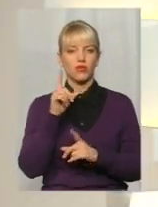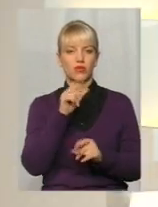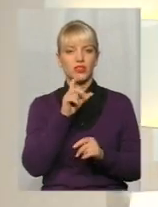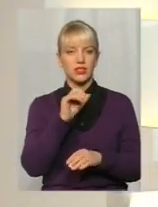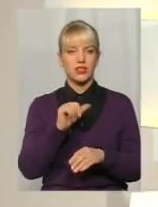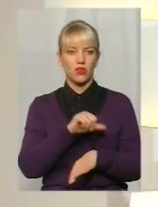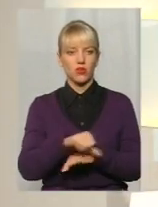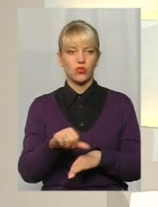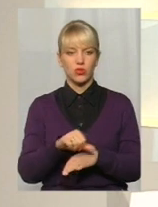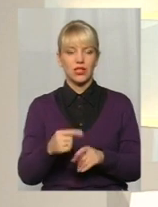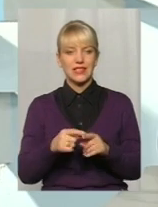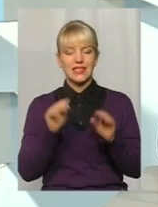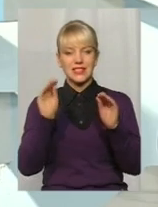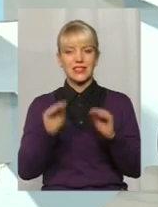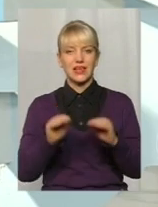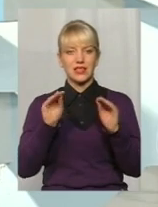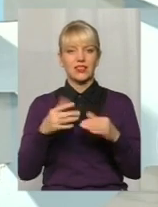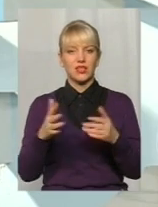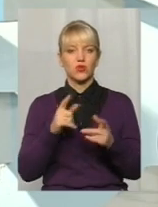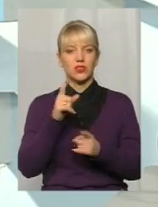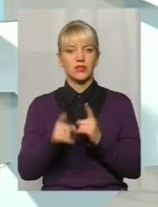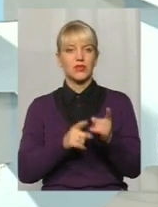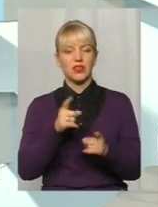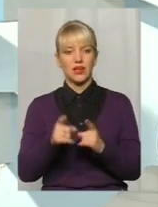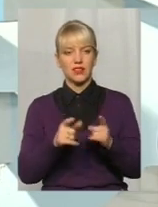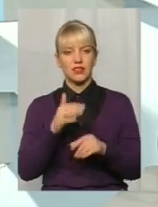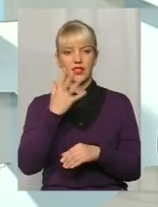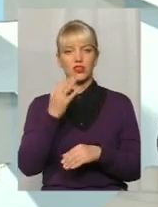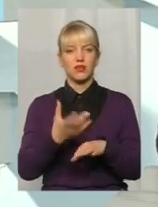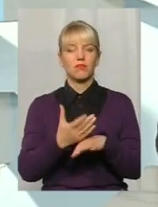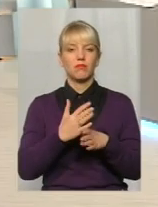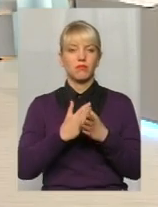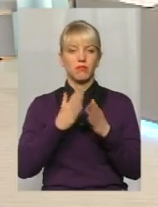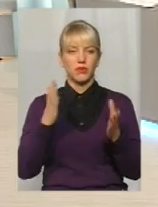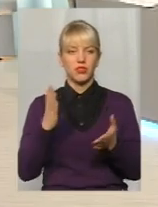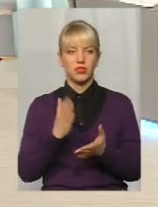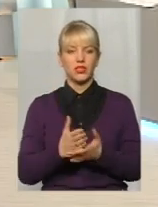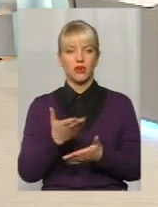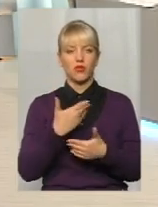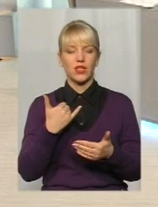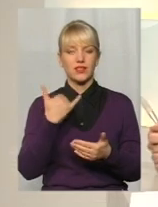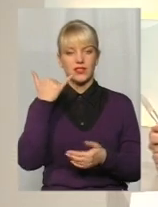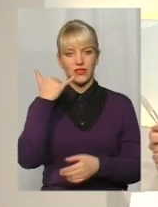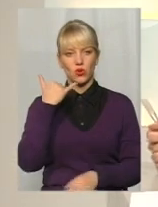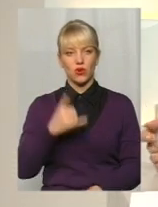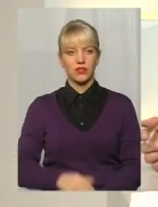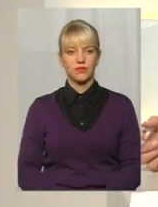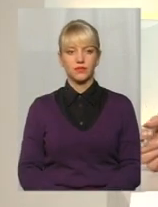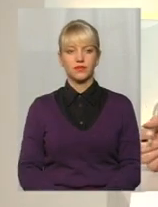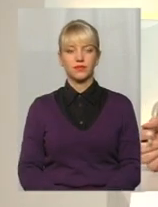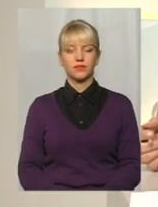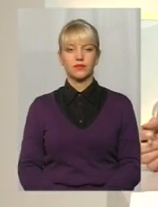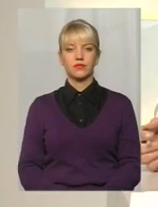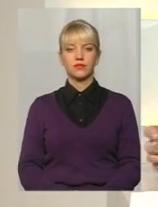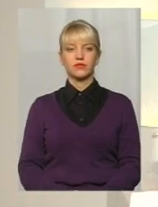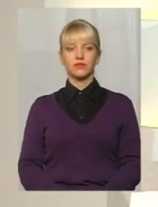ця статистка вже змінилася? на сьогоднішній день вона змінилася і набагато більше. Дякую, пане Гір, і ми маємо на зв'язку телеглядача. Давайте послухаємо